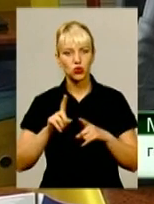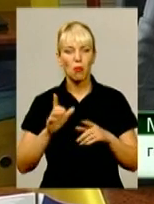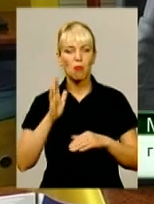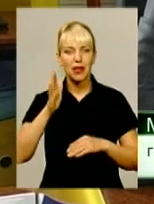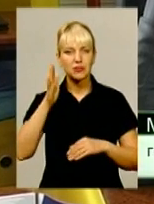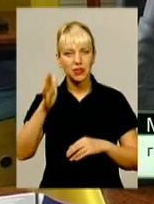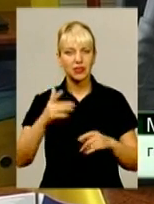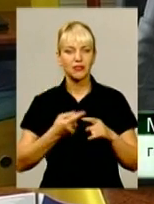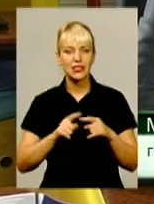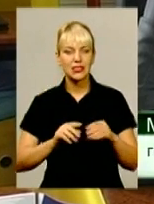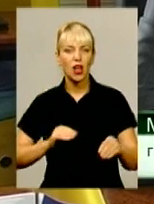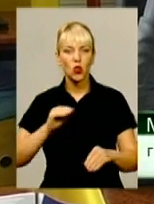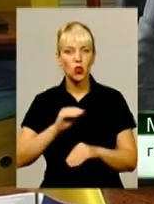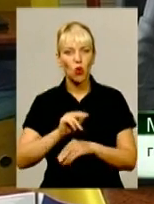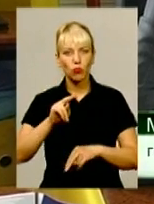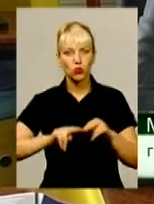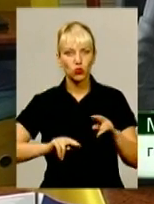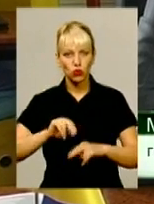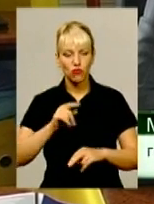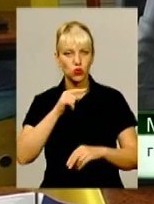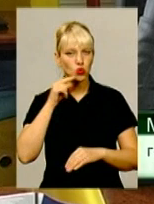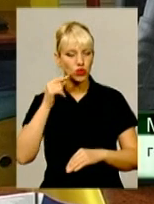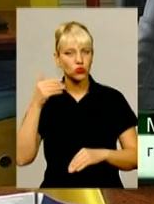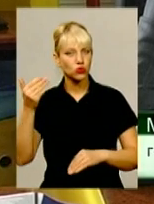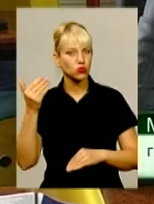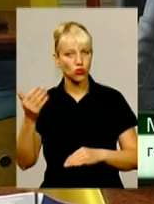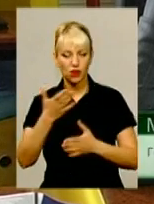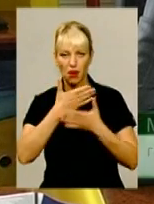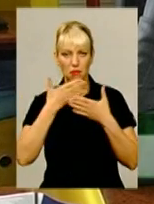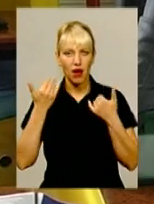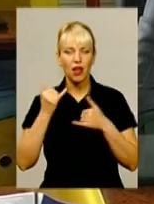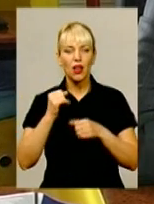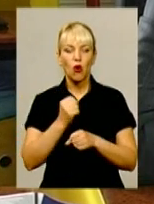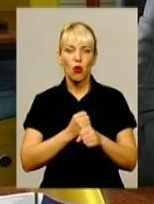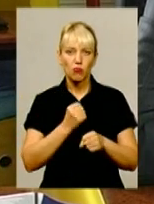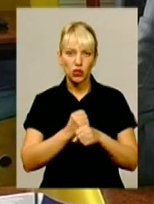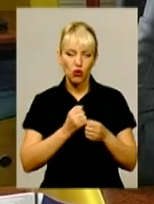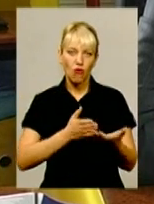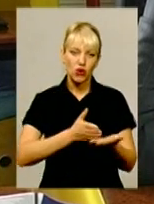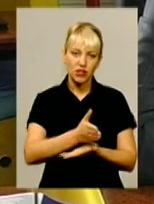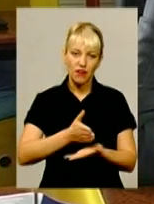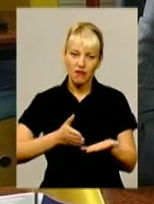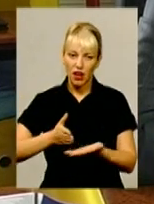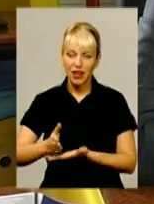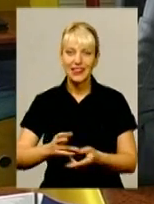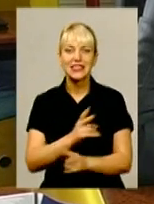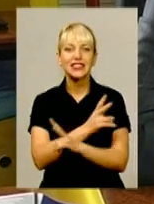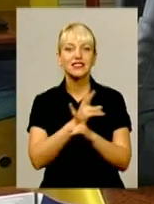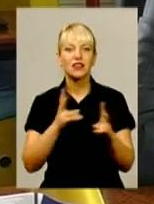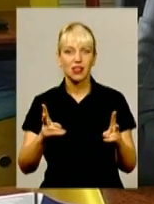добудова з російською стороною немає. Тобто і пропрацьовувалися варіанти з ким?